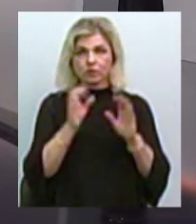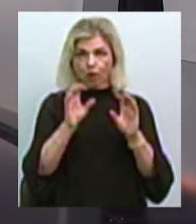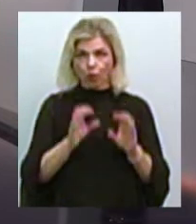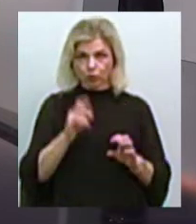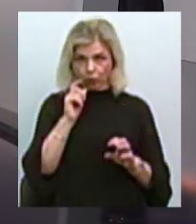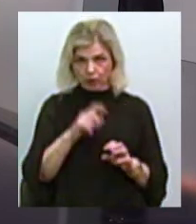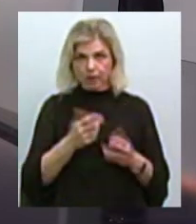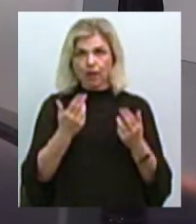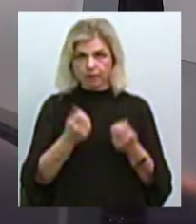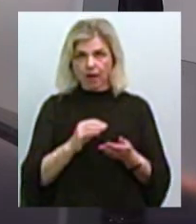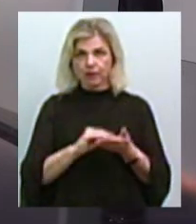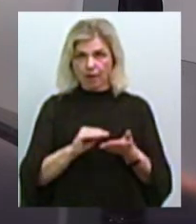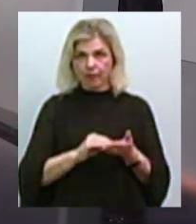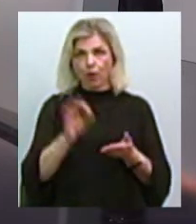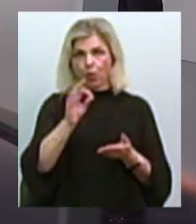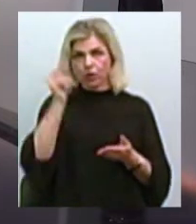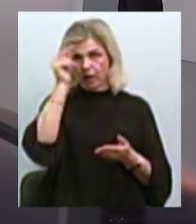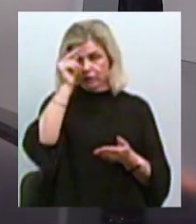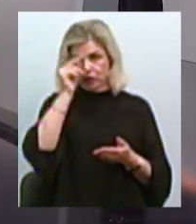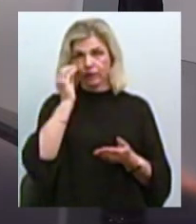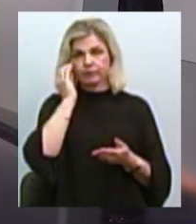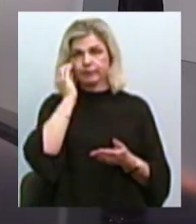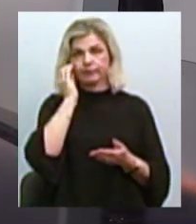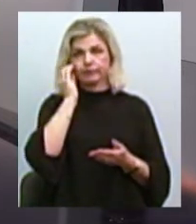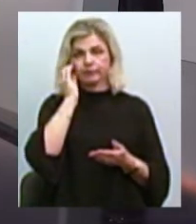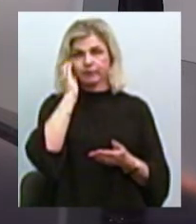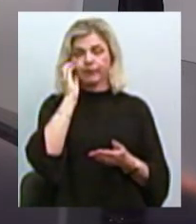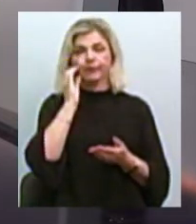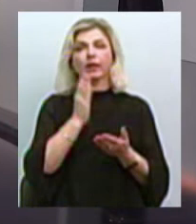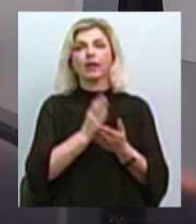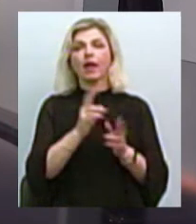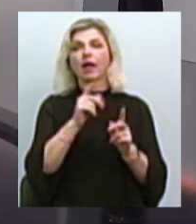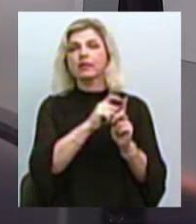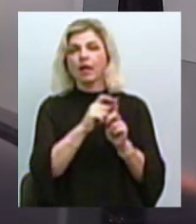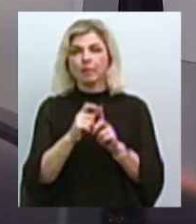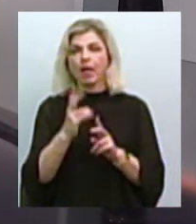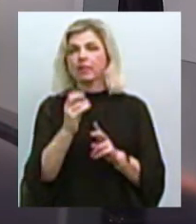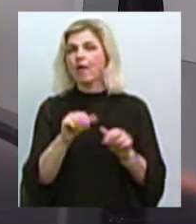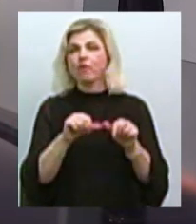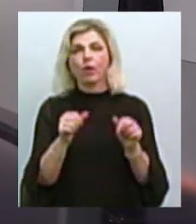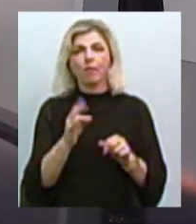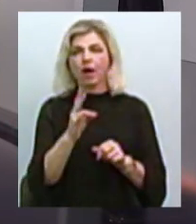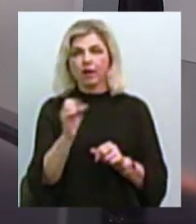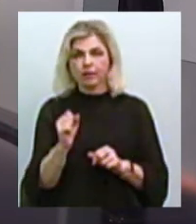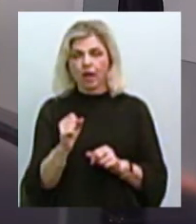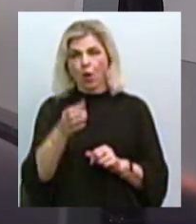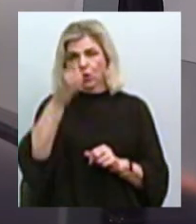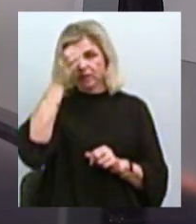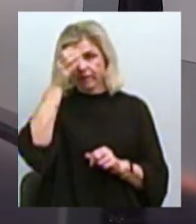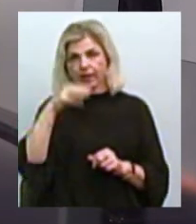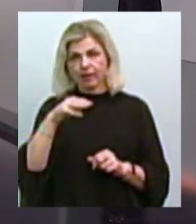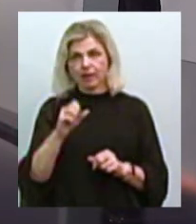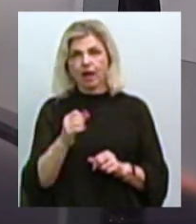так, в законі України про професійне навчання є термін неформальна освіта